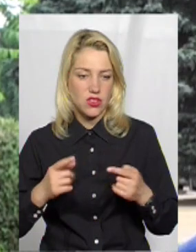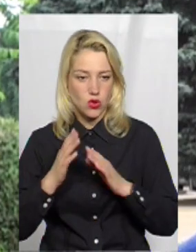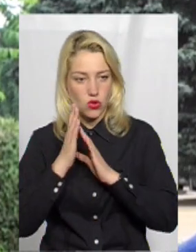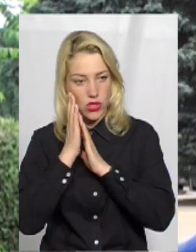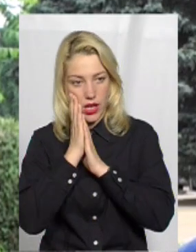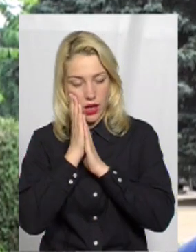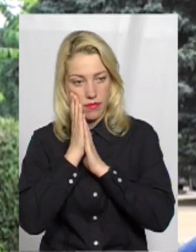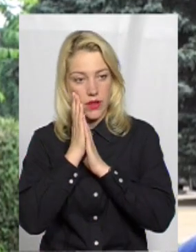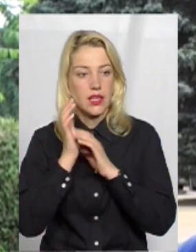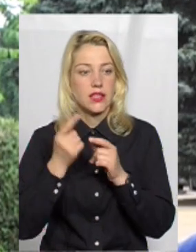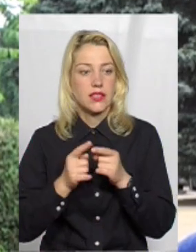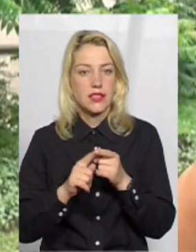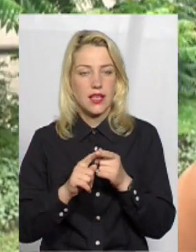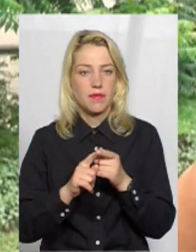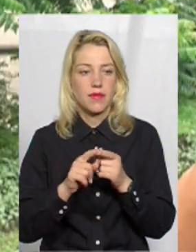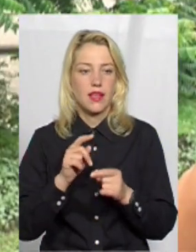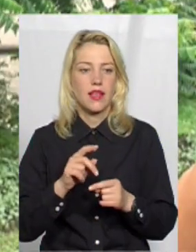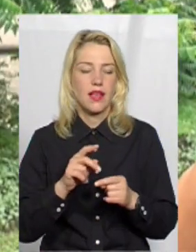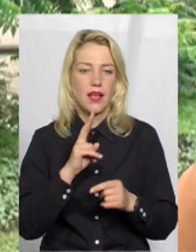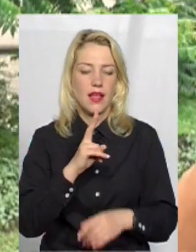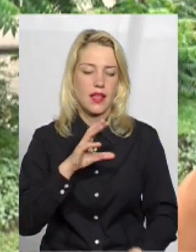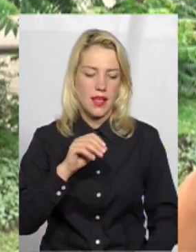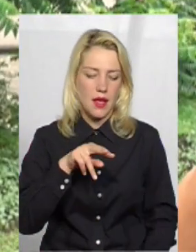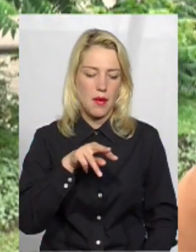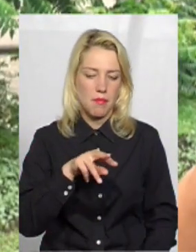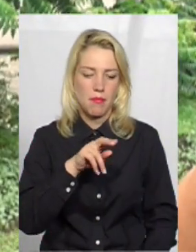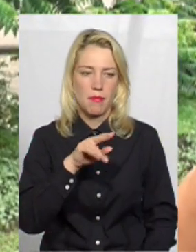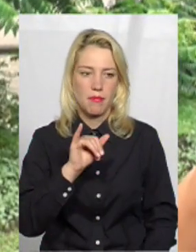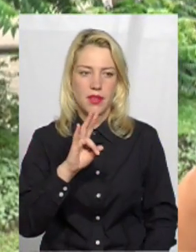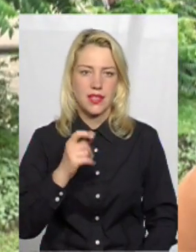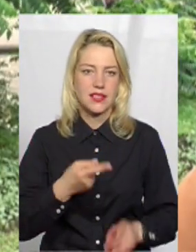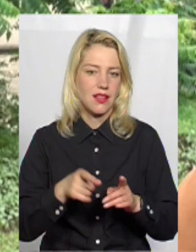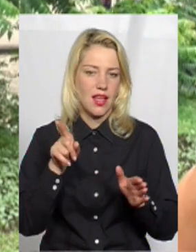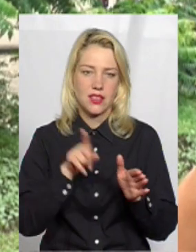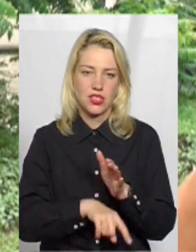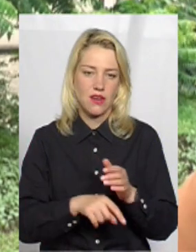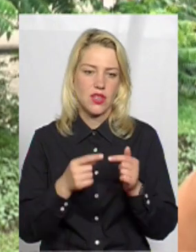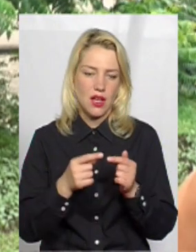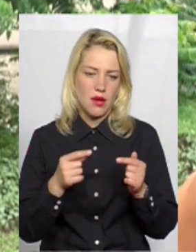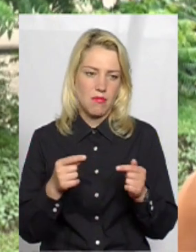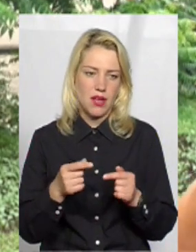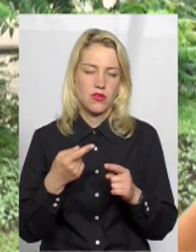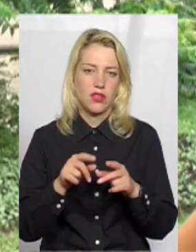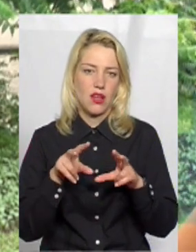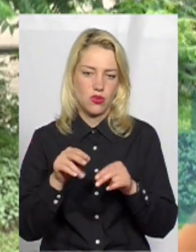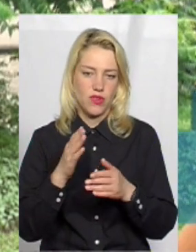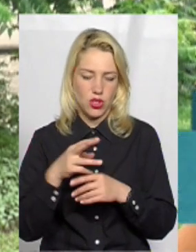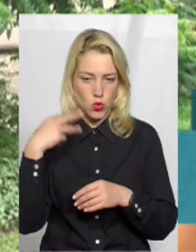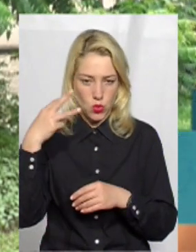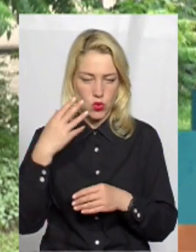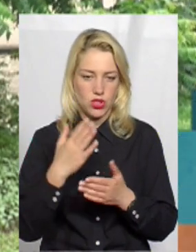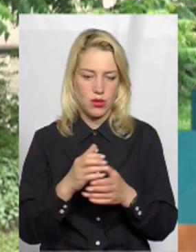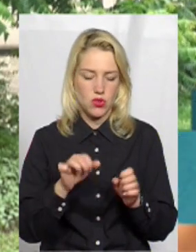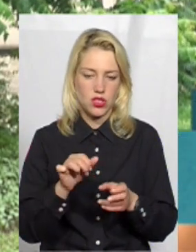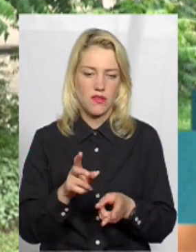кемпінги. Це реально найдешевший метод переночувати. Теж гарантований у вас душ, можливість приготування їжі